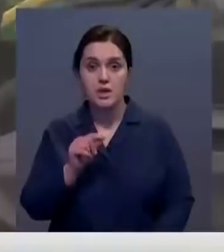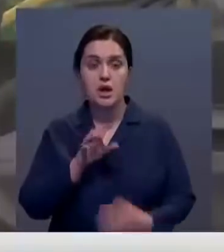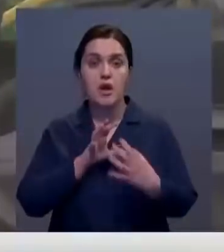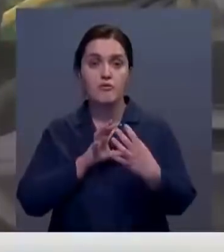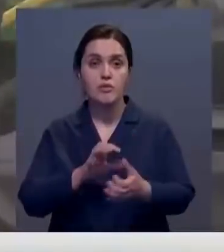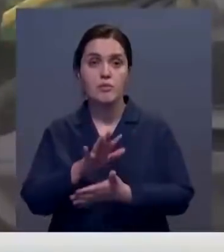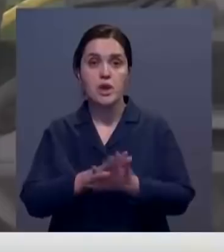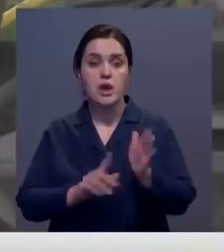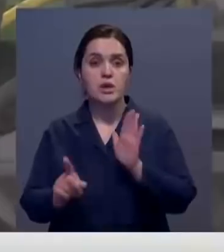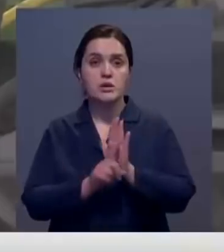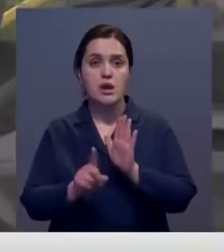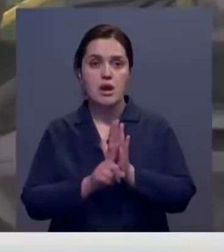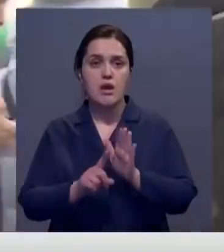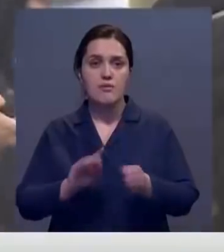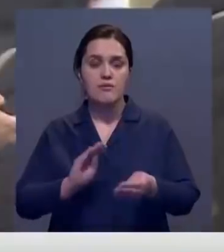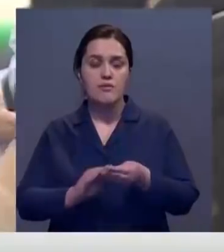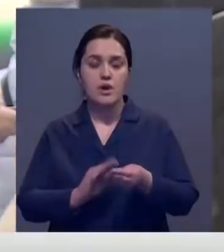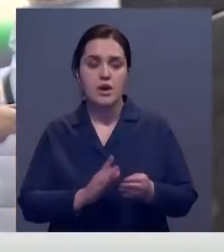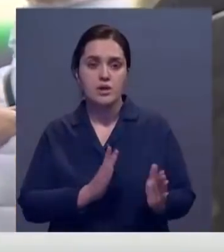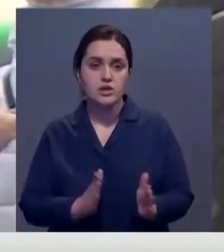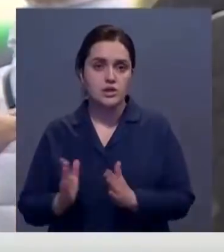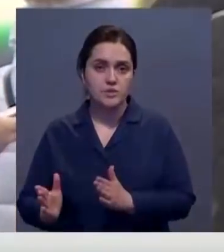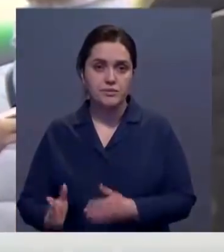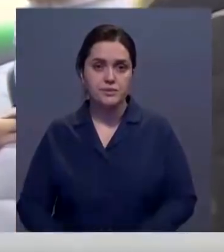автобусы продолжат курсировать в обычном режиме.